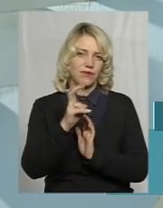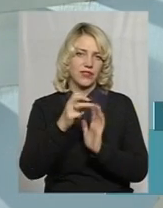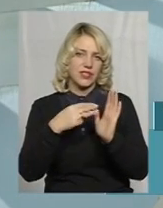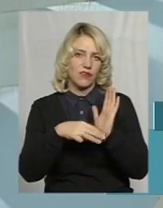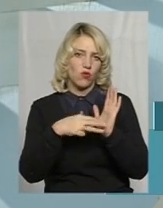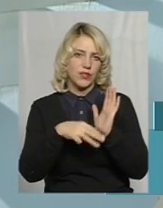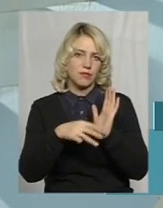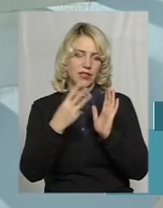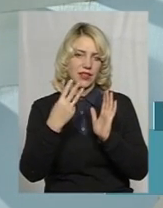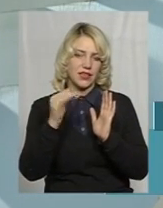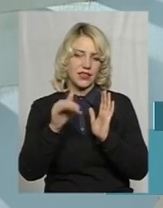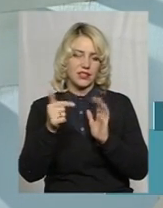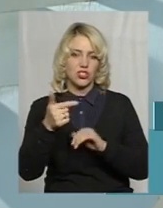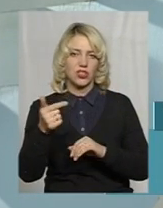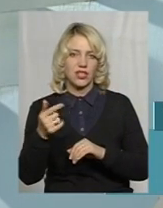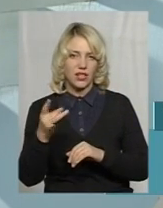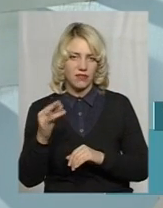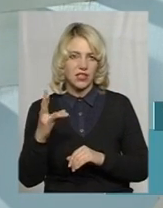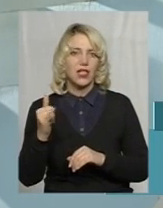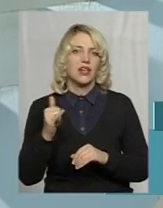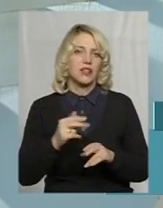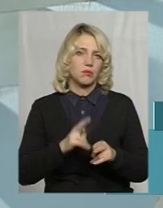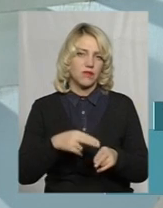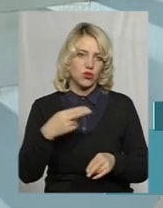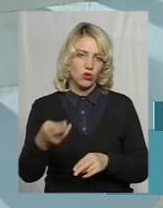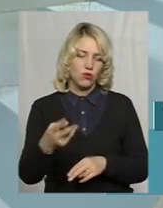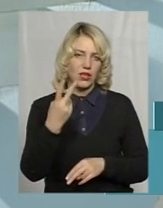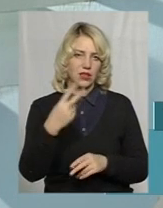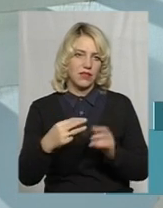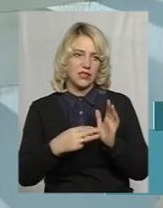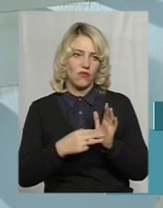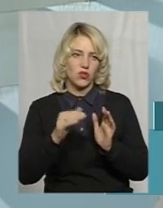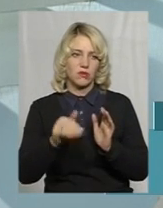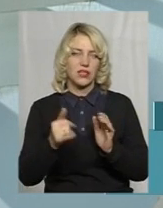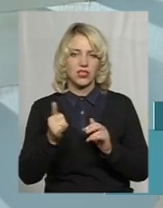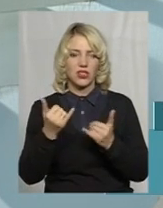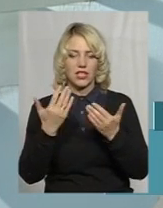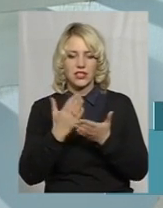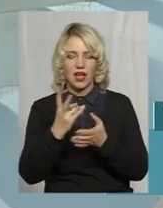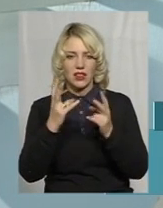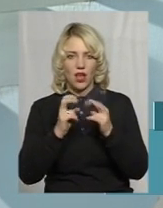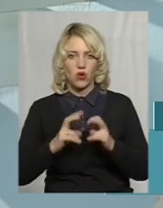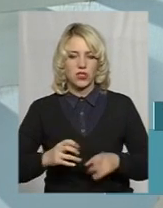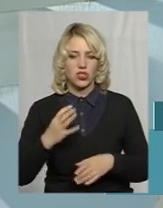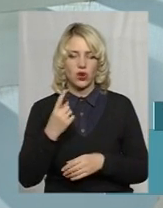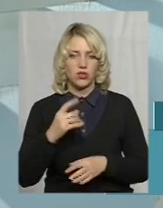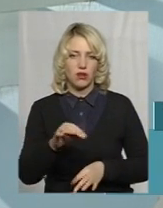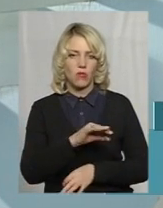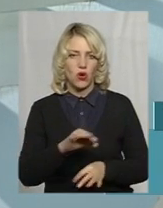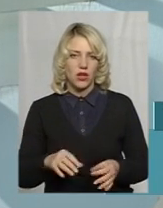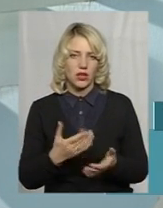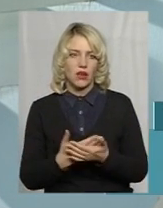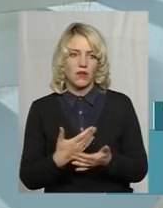283 тисячі гривень і відшкодували 28 тисяч. І от зараз на розгляді ще є один проєкт, також в